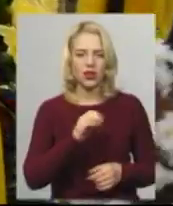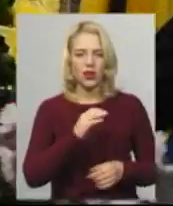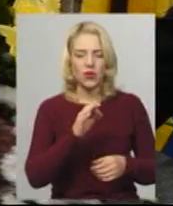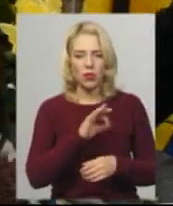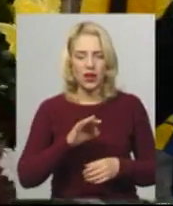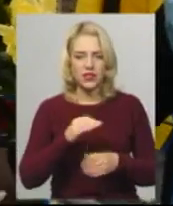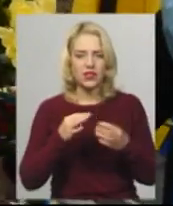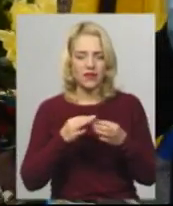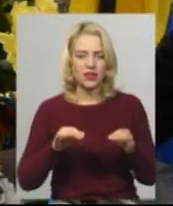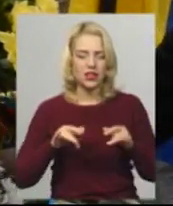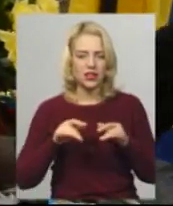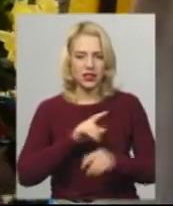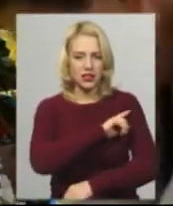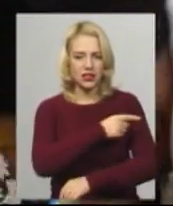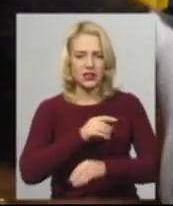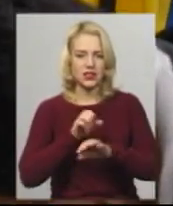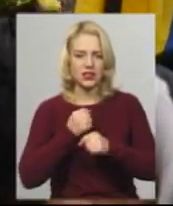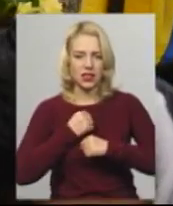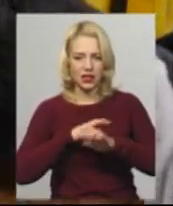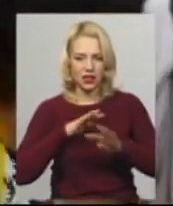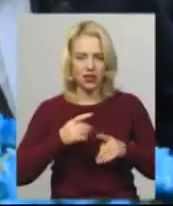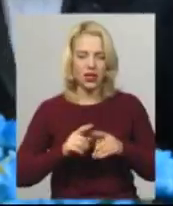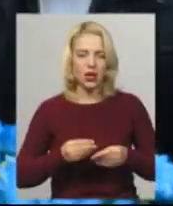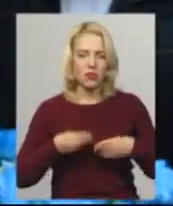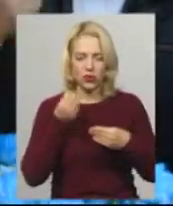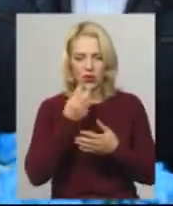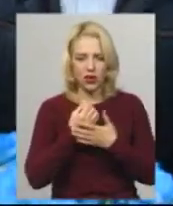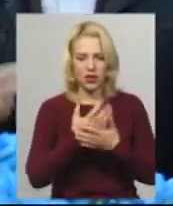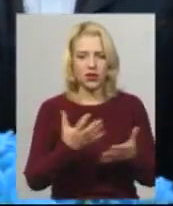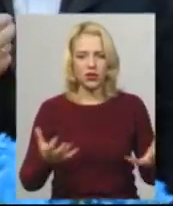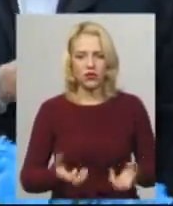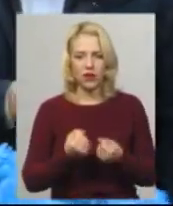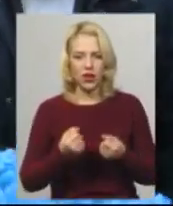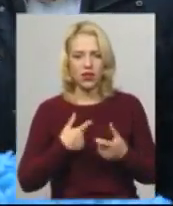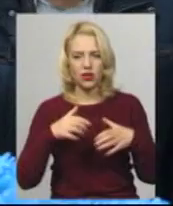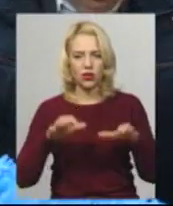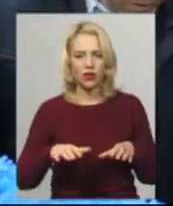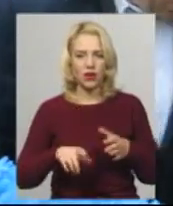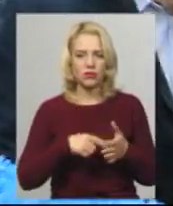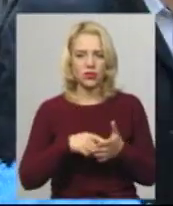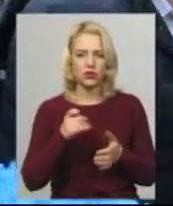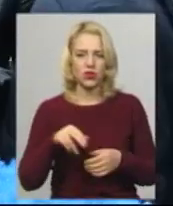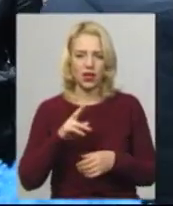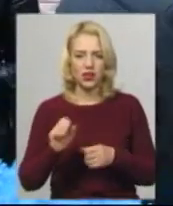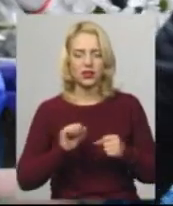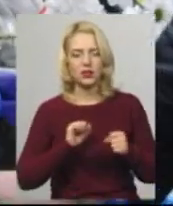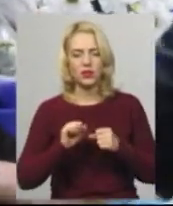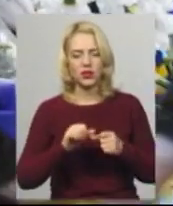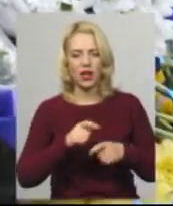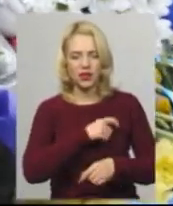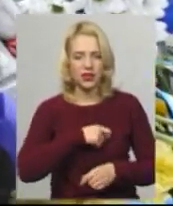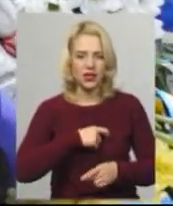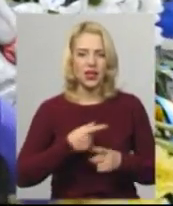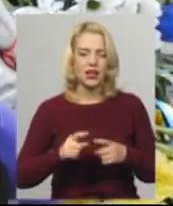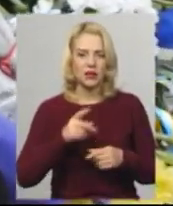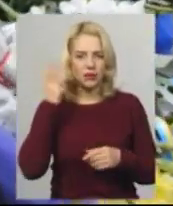'єднаних сил поклали родичі загиблих, громадські діячі, військові рятувальники, голова обласної ради, депутати, керівники обласних та міських департаментів і служб,